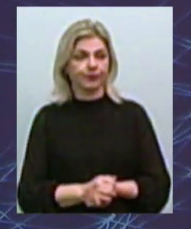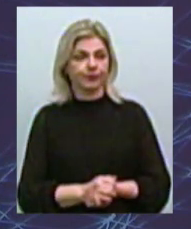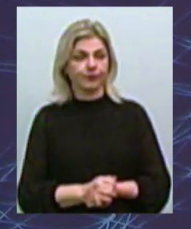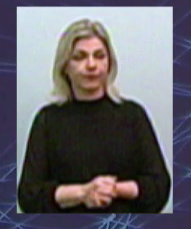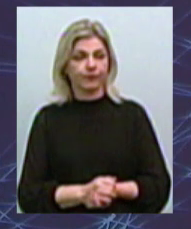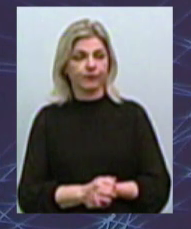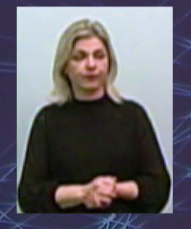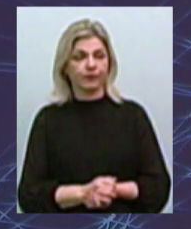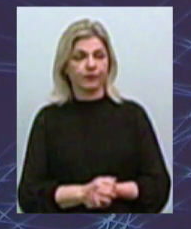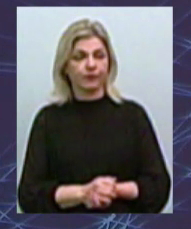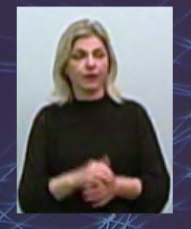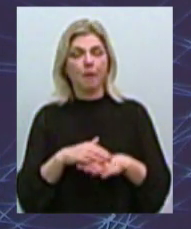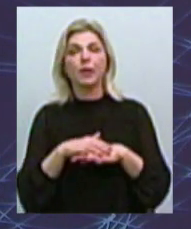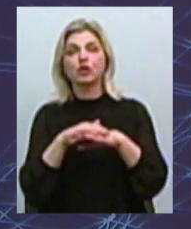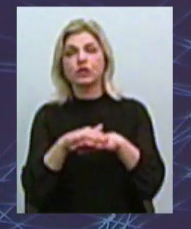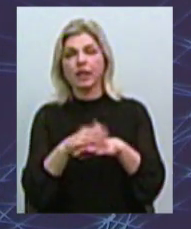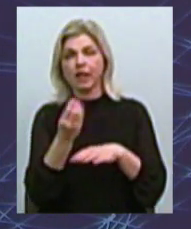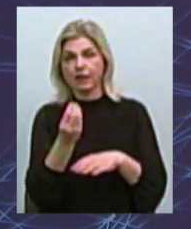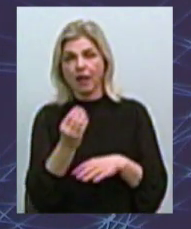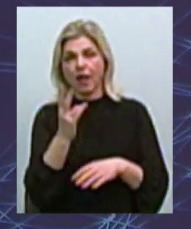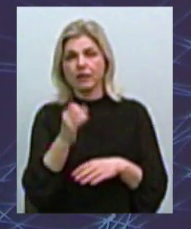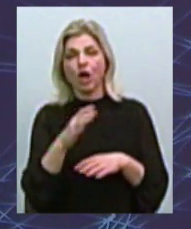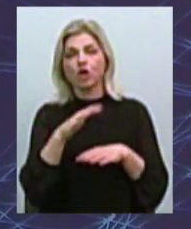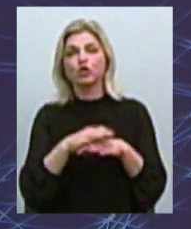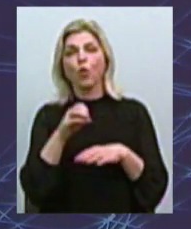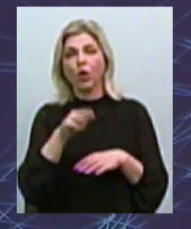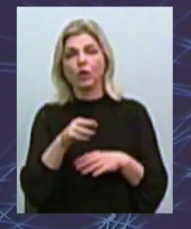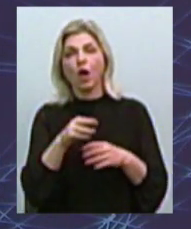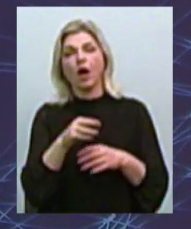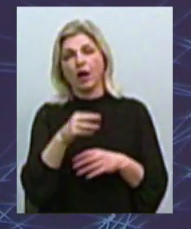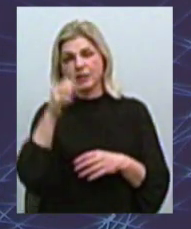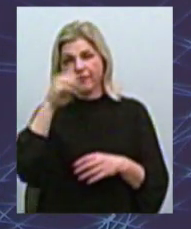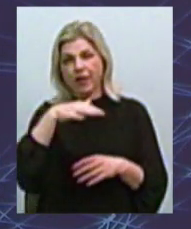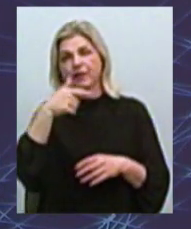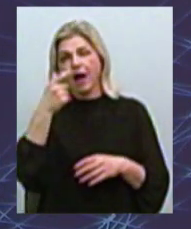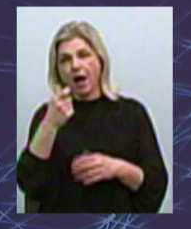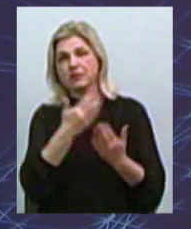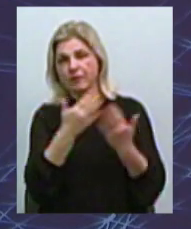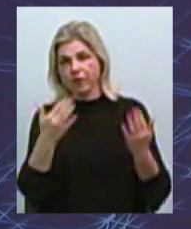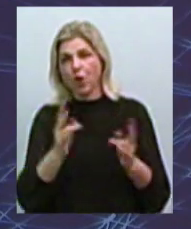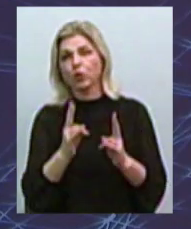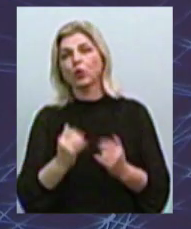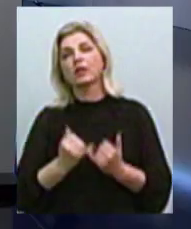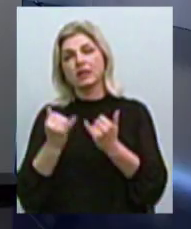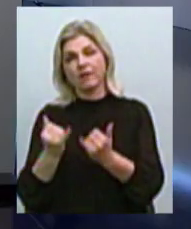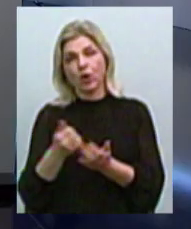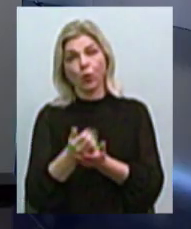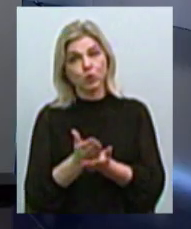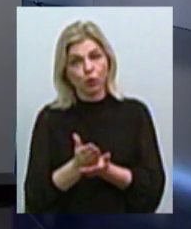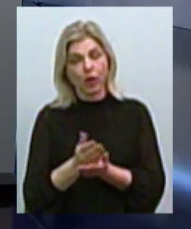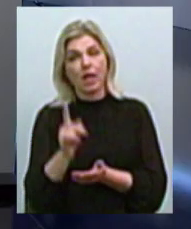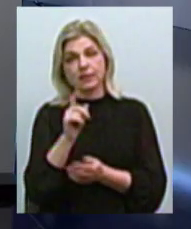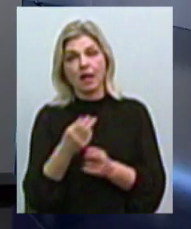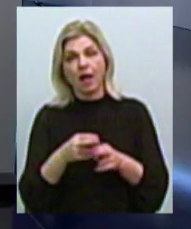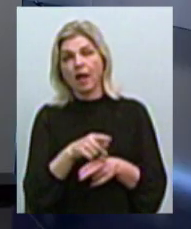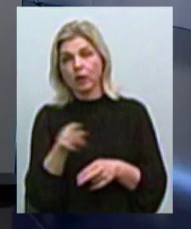перечілення денег на счета організацій, які передоставляють услуги, то за цю роботу